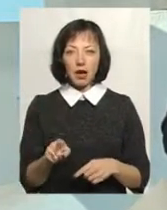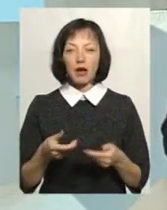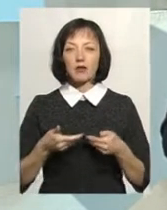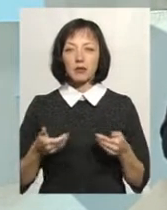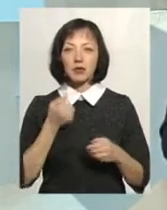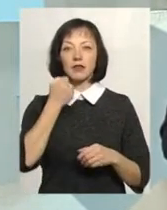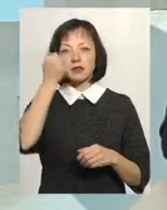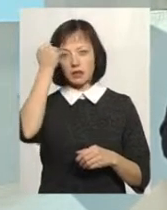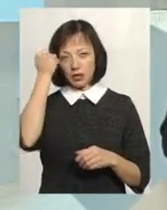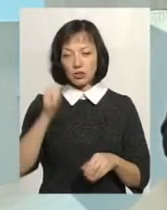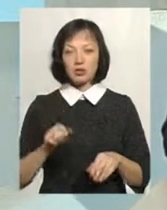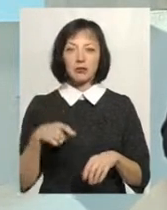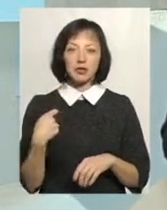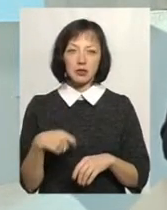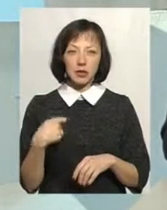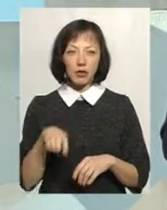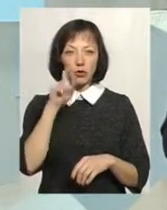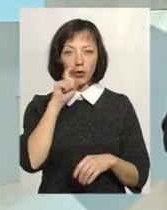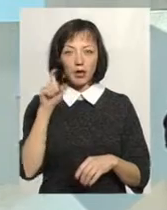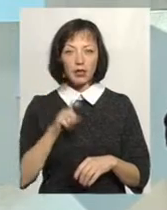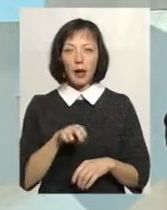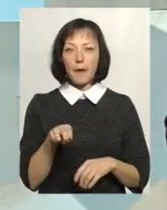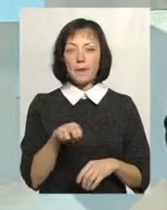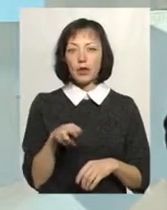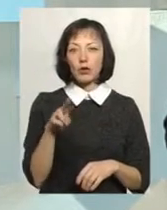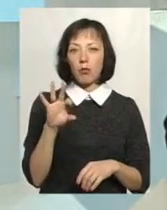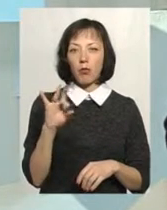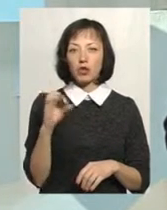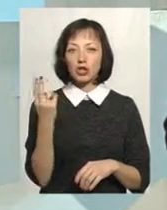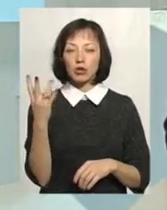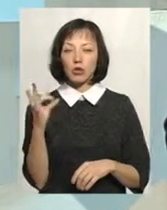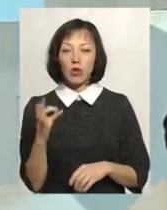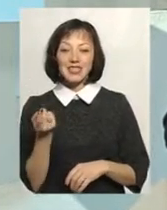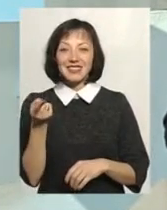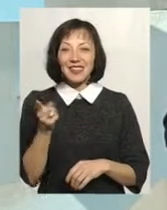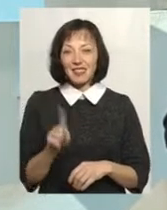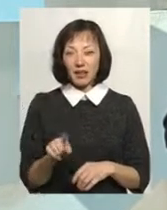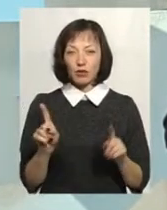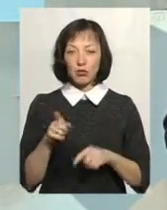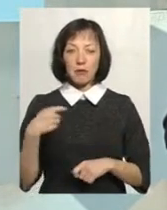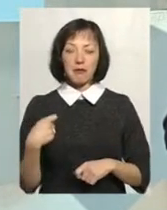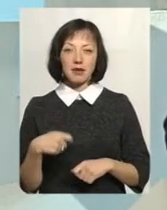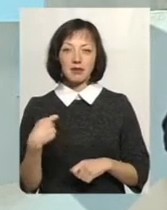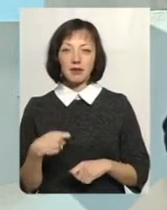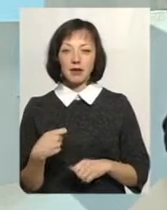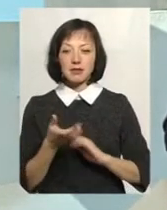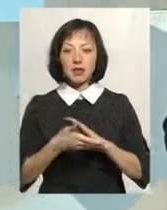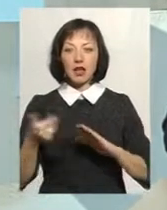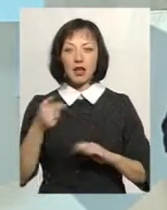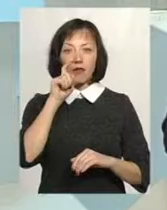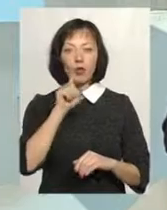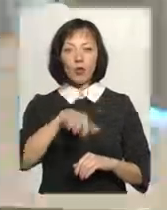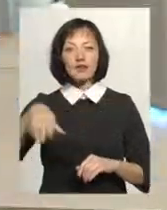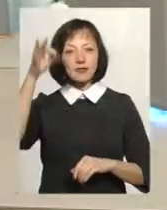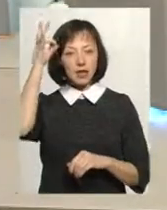главі держави, президенту України Петру Порошенку, за те, що президент закликав українців